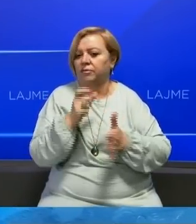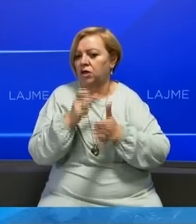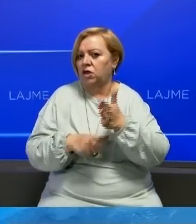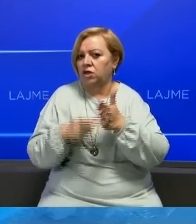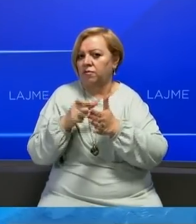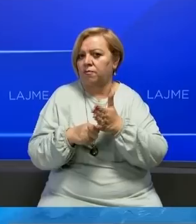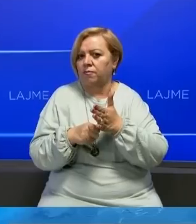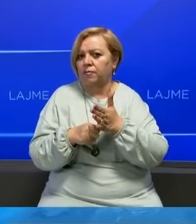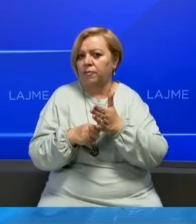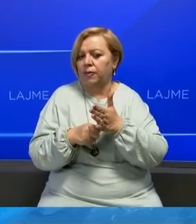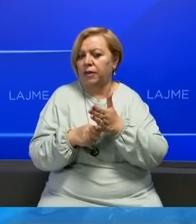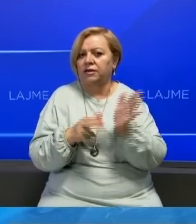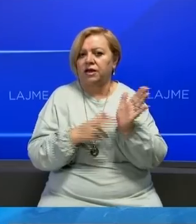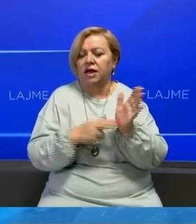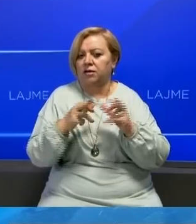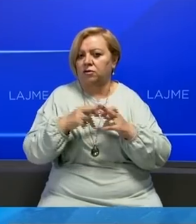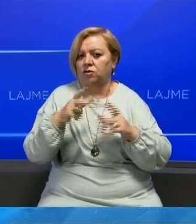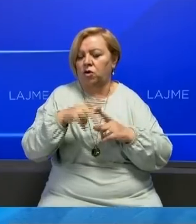në NATO.